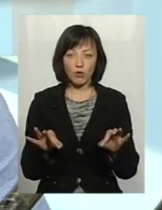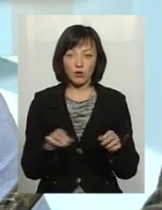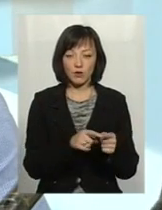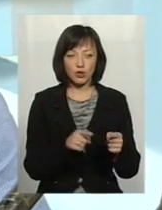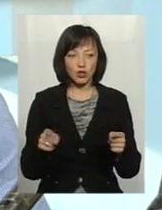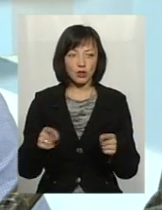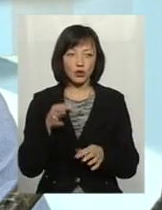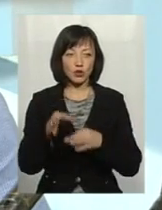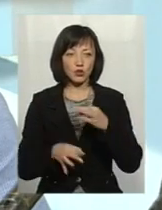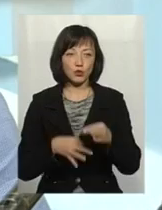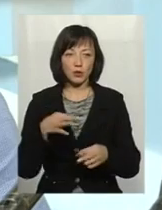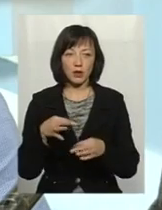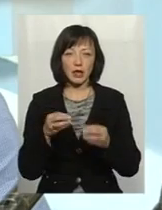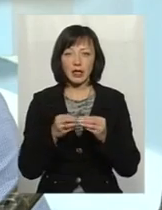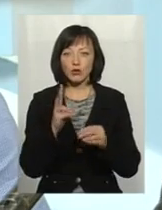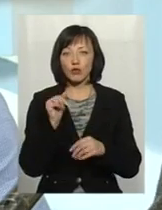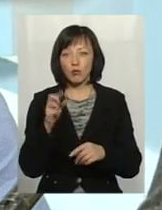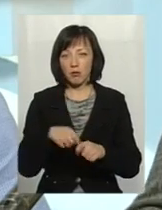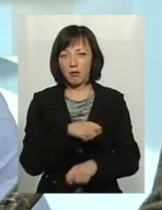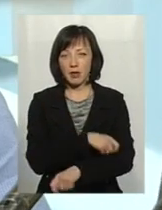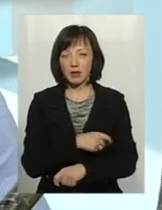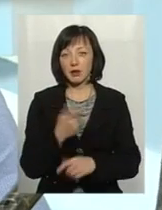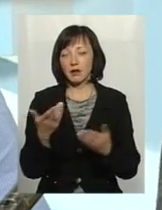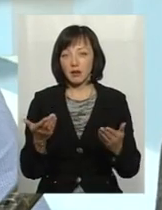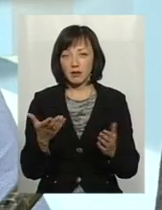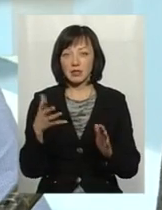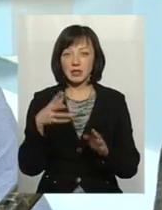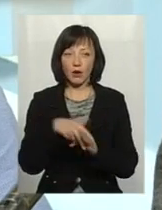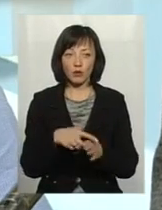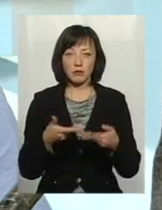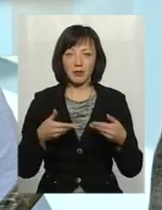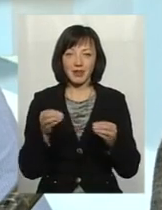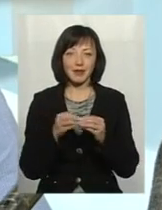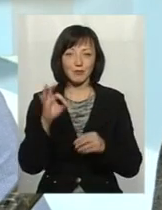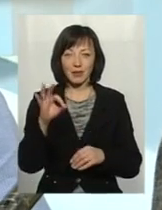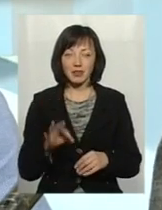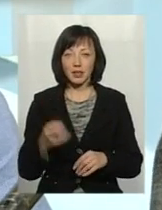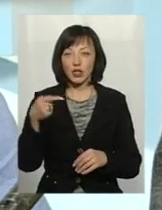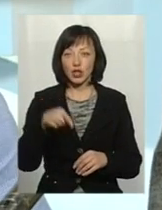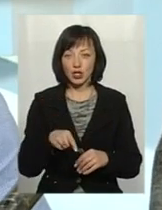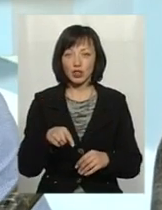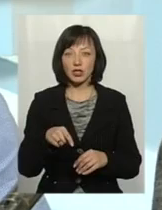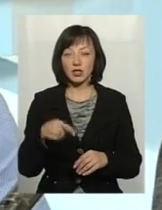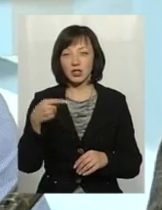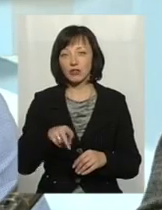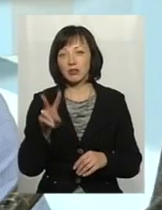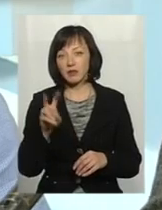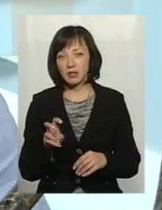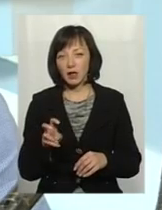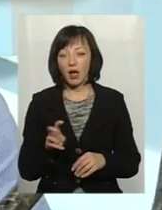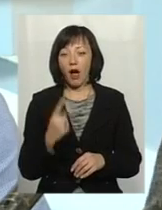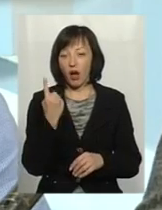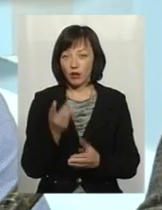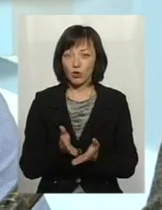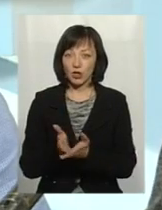суток очищаю 10 тисяч кубометрів, при тому, що заружені ми на 10%, т.е. 1000-1200. Мені одной линією